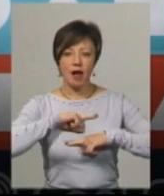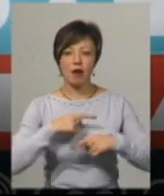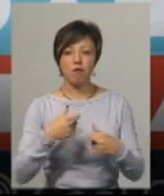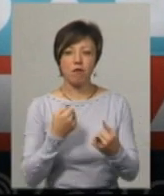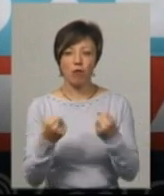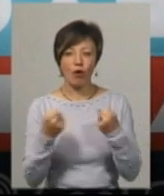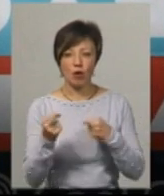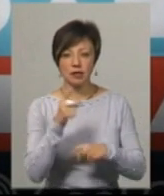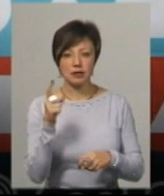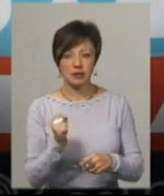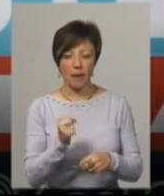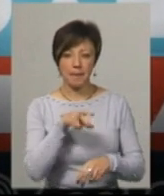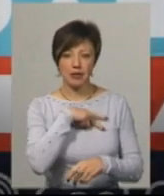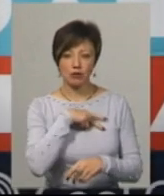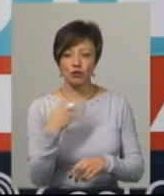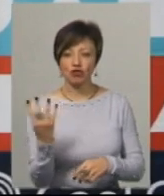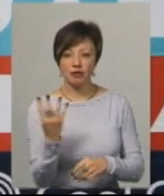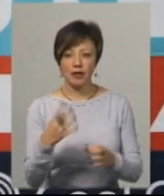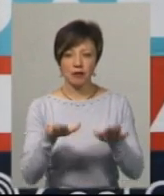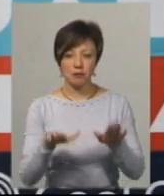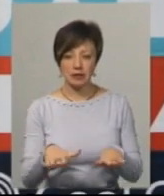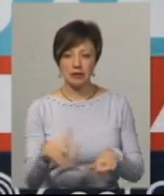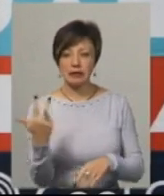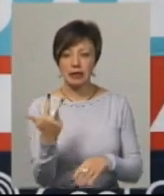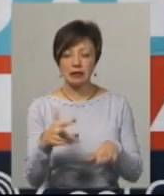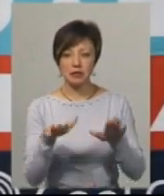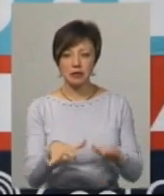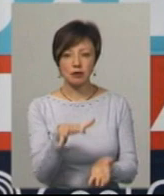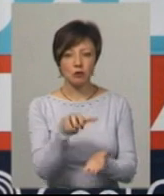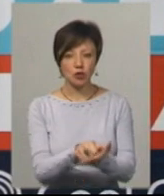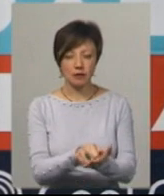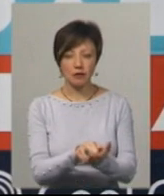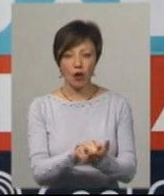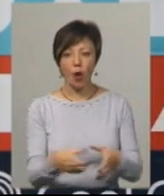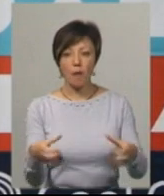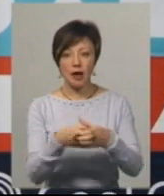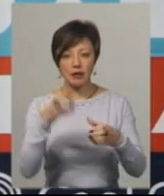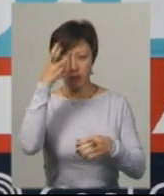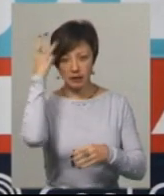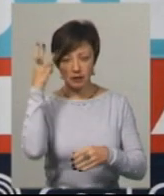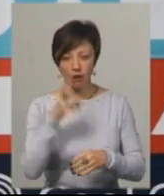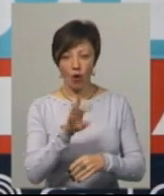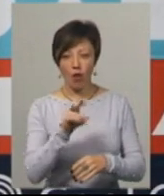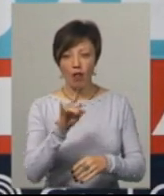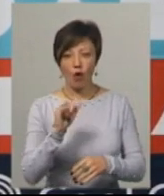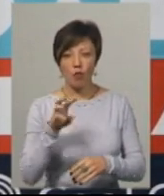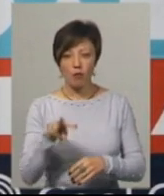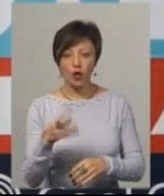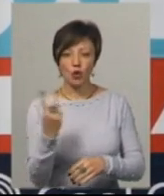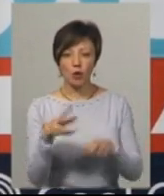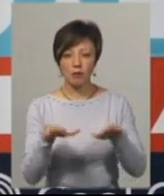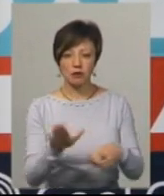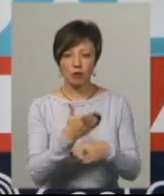за призове четверте місце. Третє місце посівла команда Хмельницького «Кулгейма», друге місце